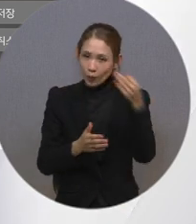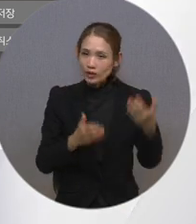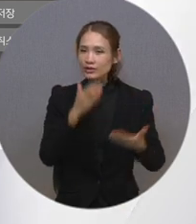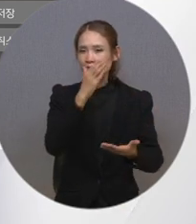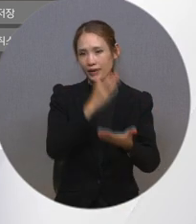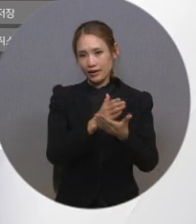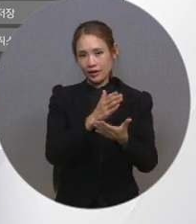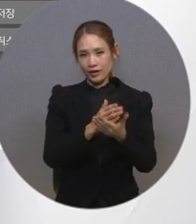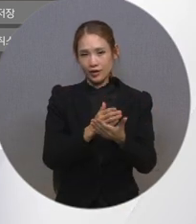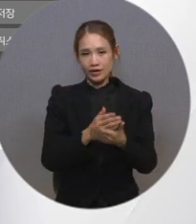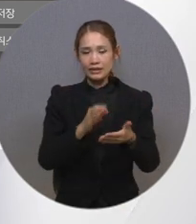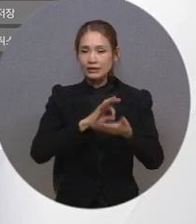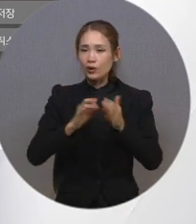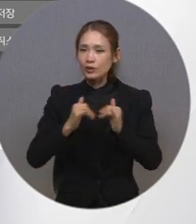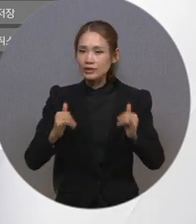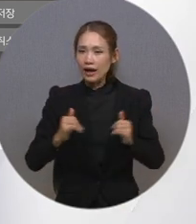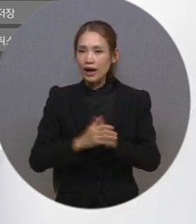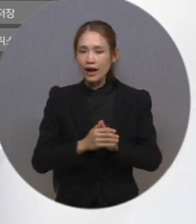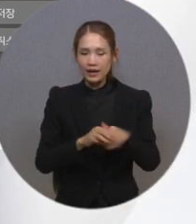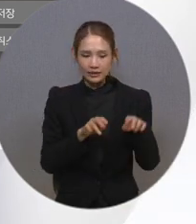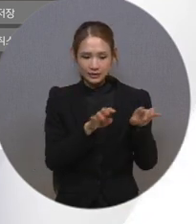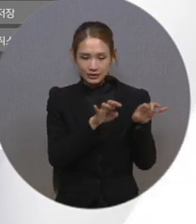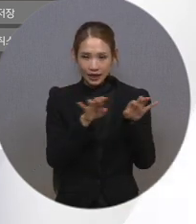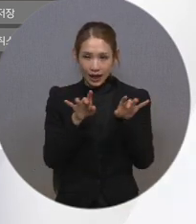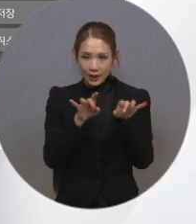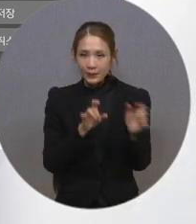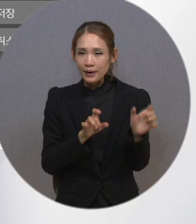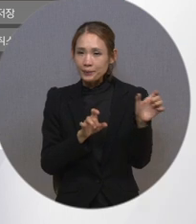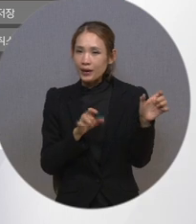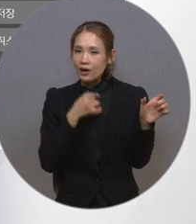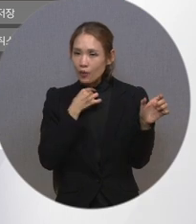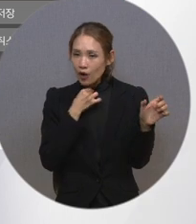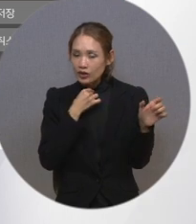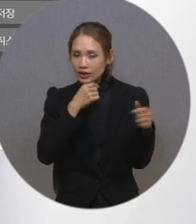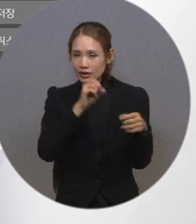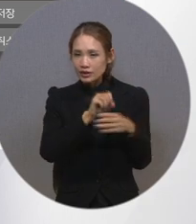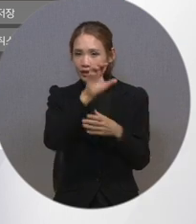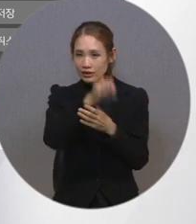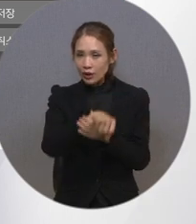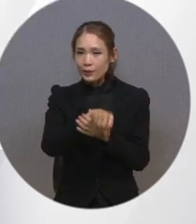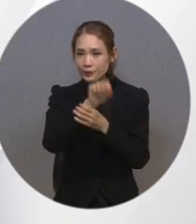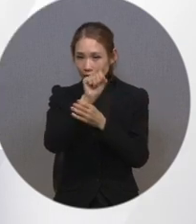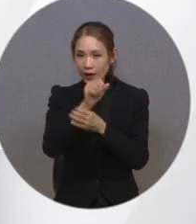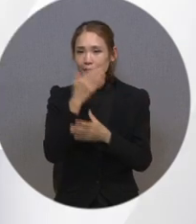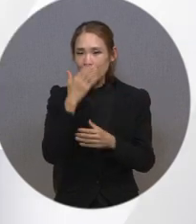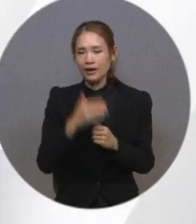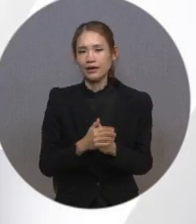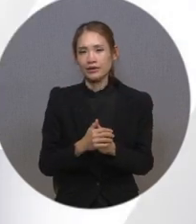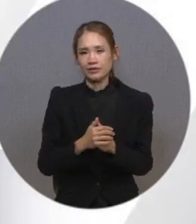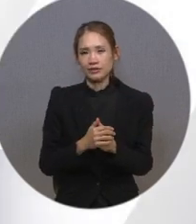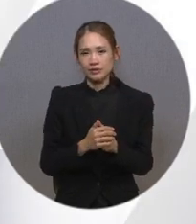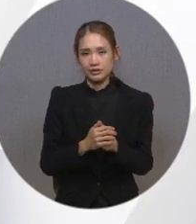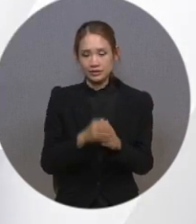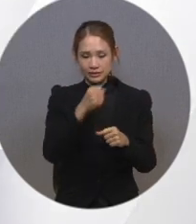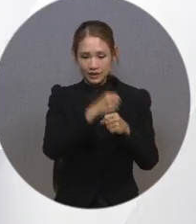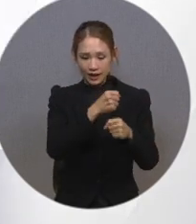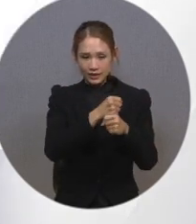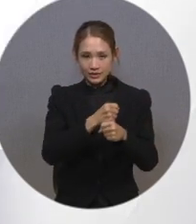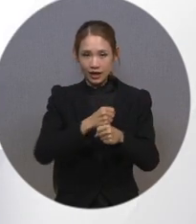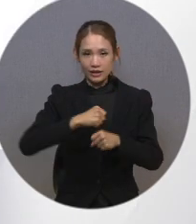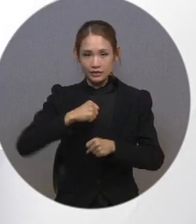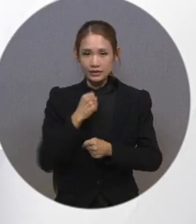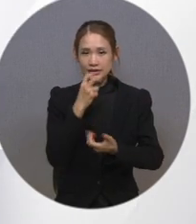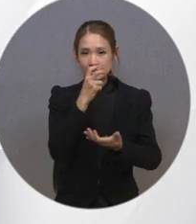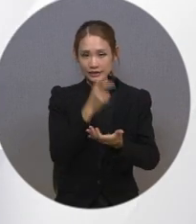다르게 이용자가 자막 표시를 원하는 경우에만 켜고 끌 수 있는 기능입니다. 폐쇄 자막 방송의 제작 지침으로